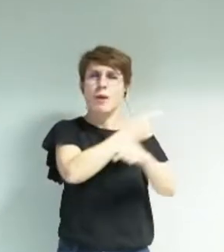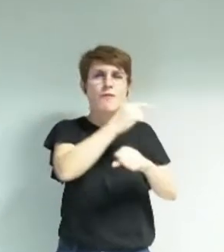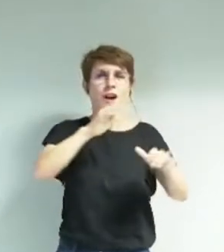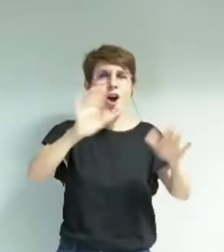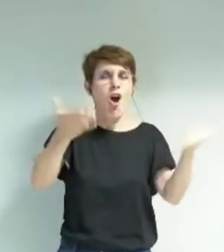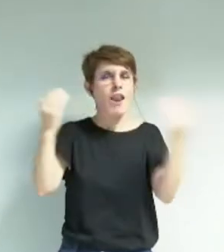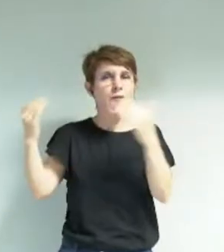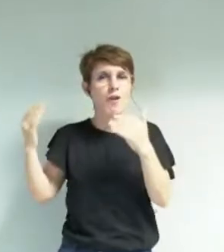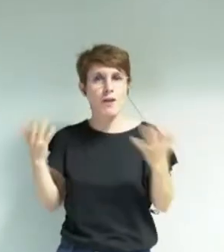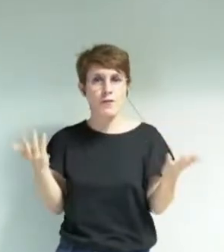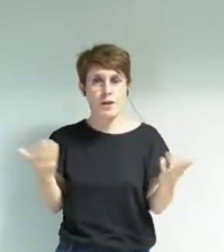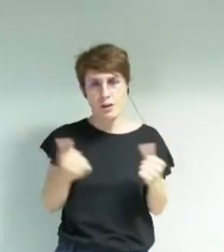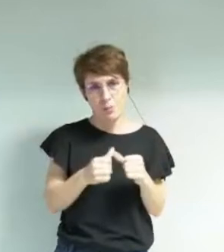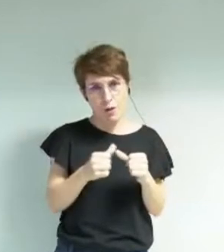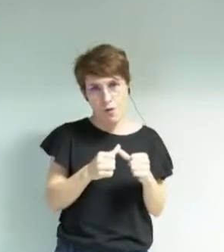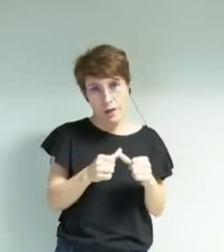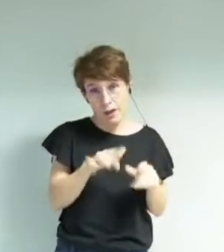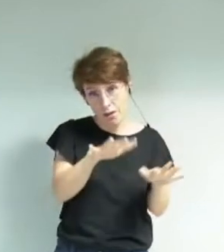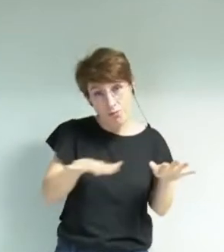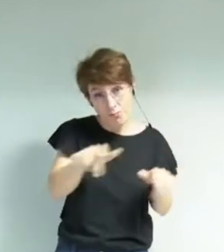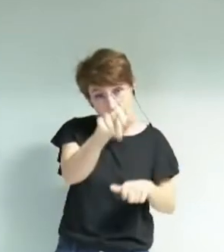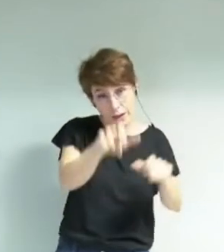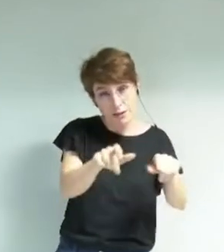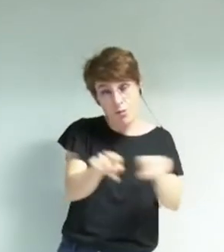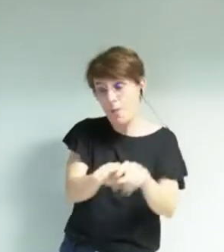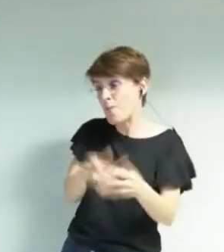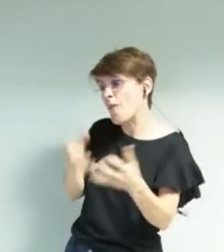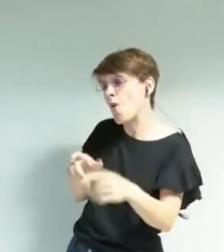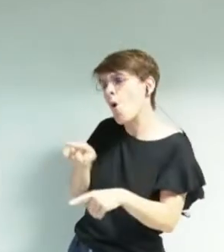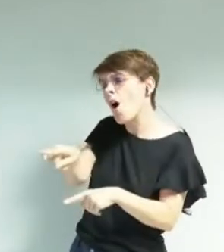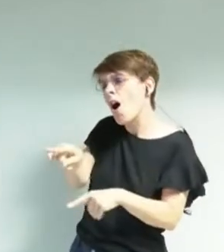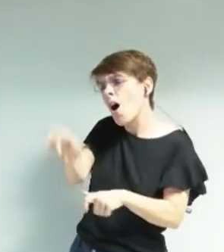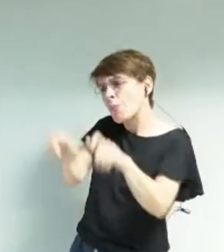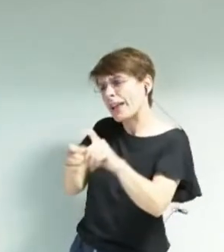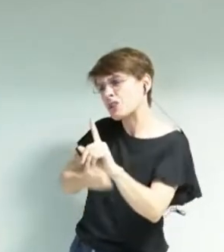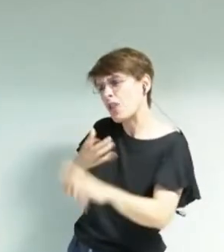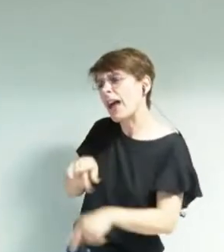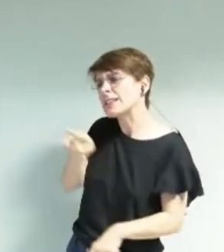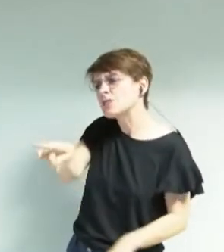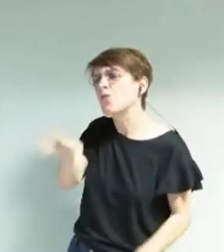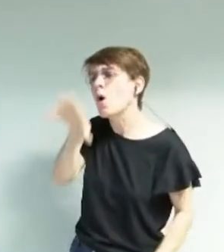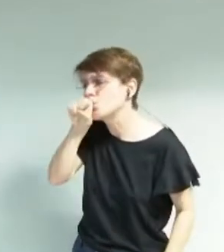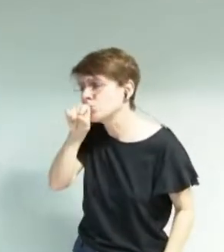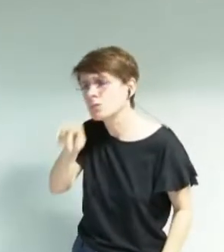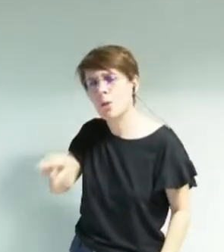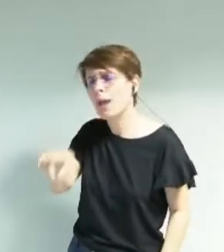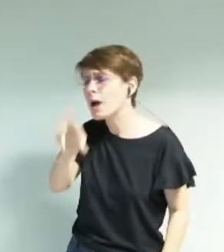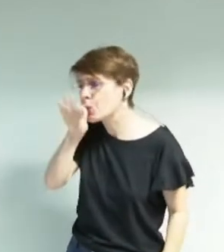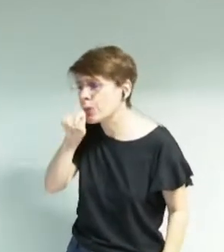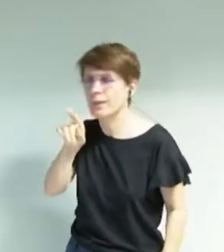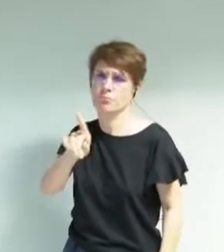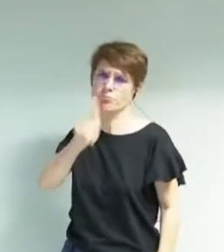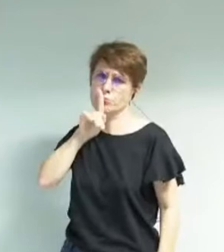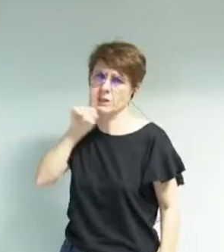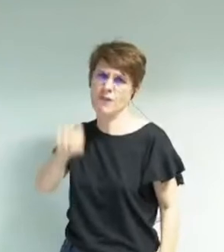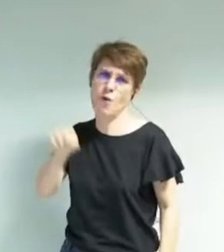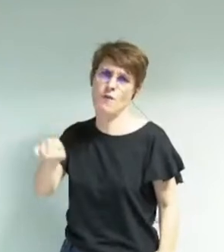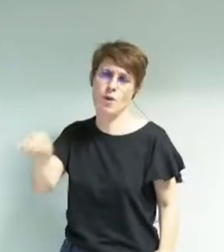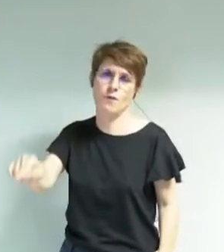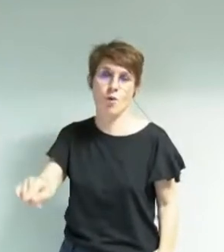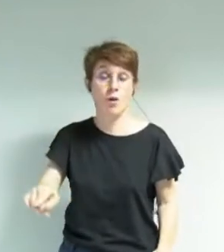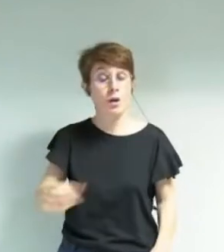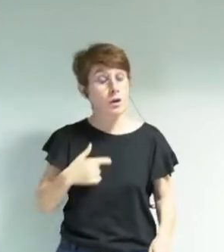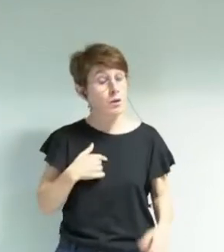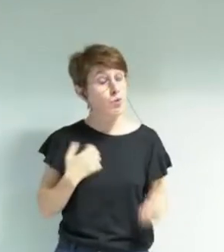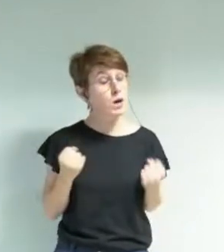qui voudraient intimer aux artistes la raison, c'est-à-dire le silence. Je ne décolère pas quand je vois la région